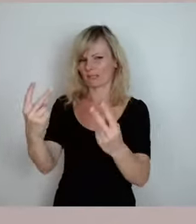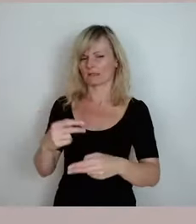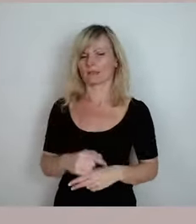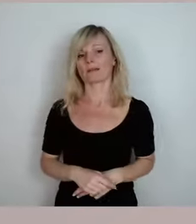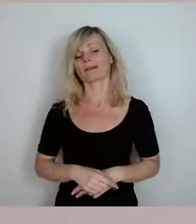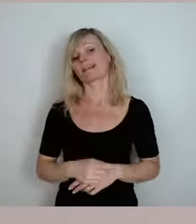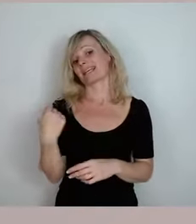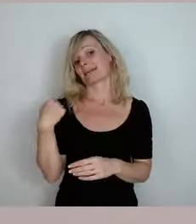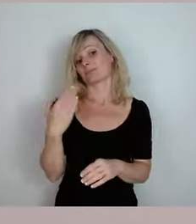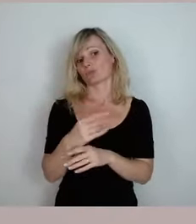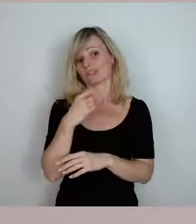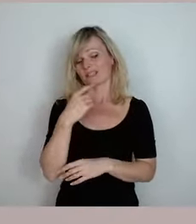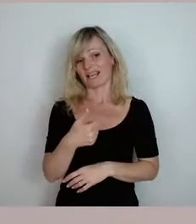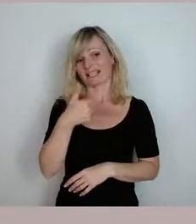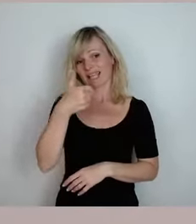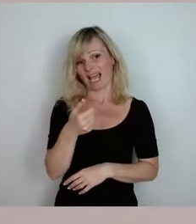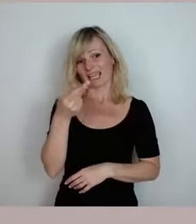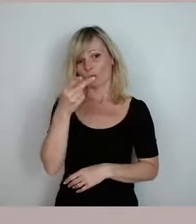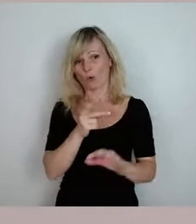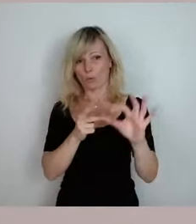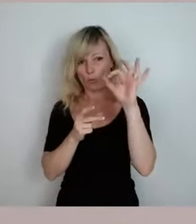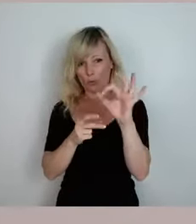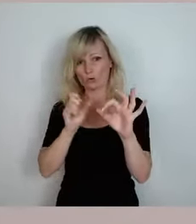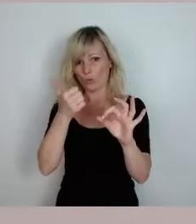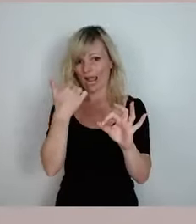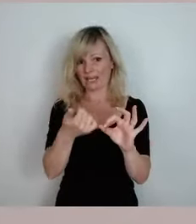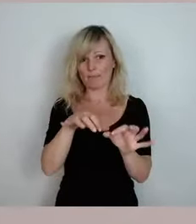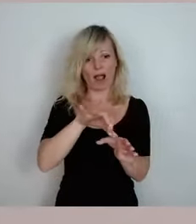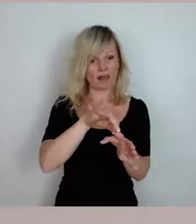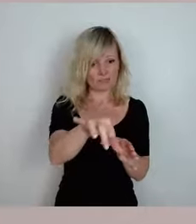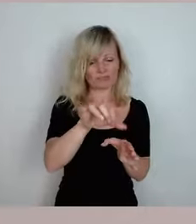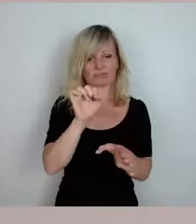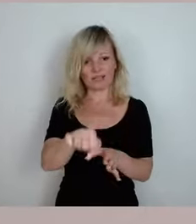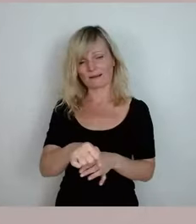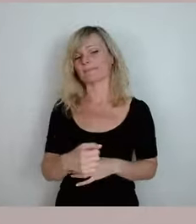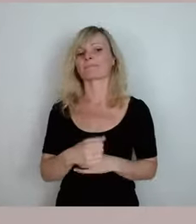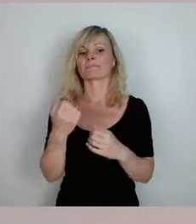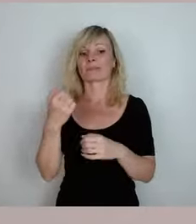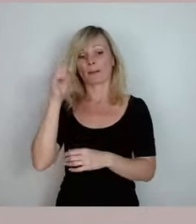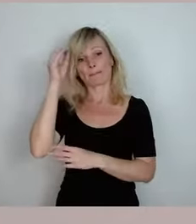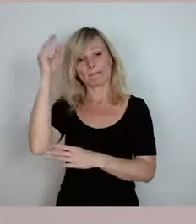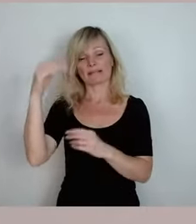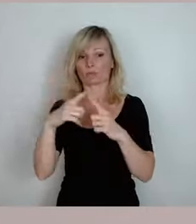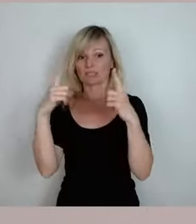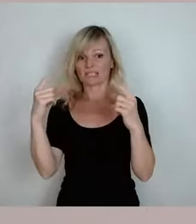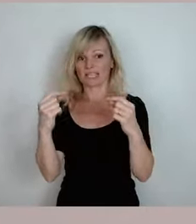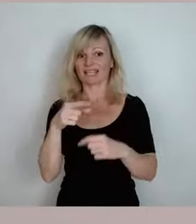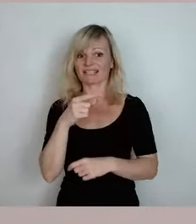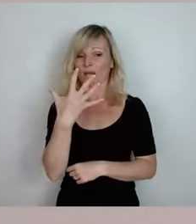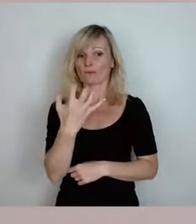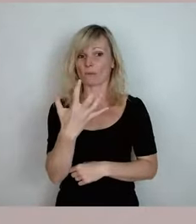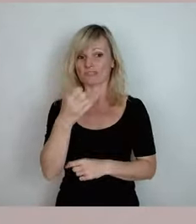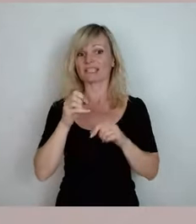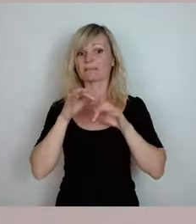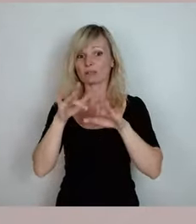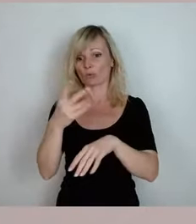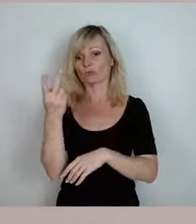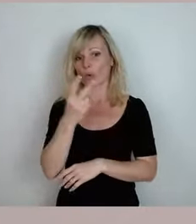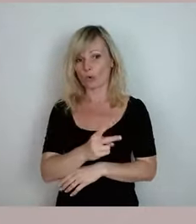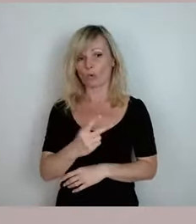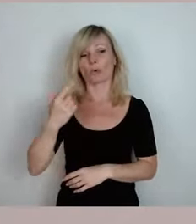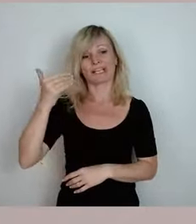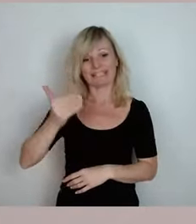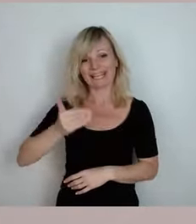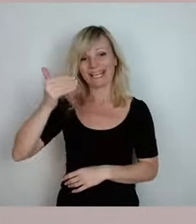ausgeben. Das Bildungsticket kostet 50 Millionen Euro und das jedes Jahr. Und das ist ein